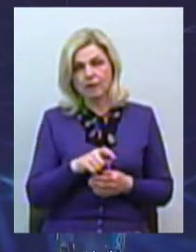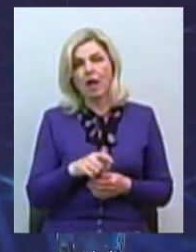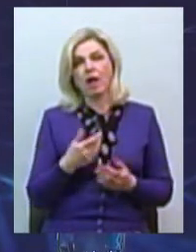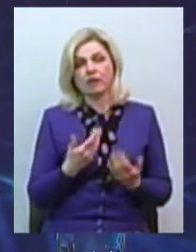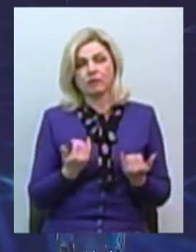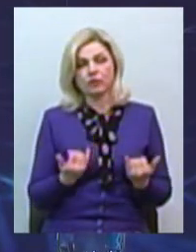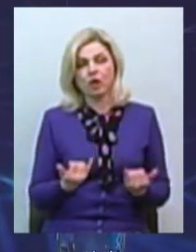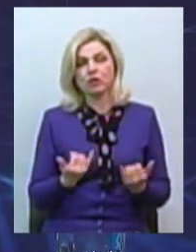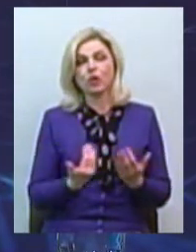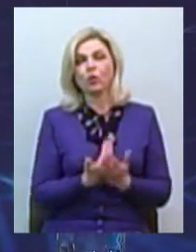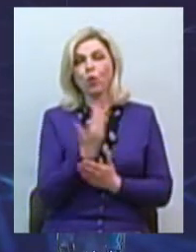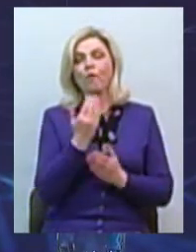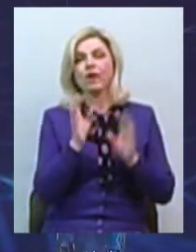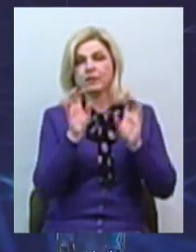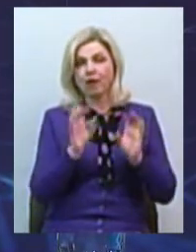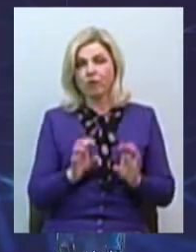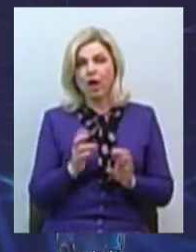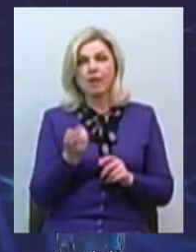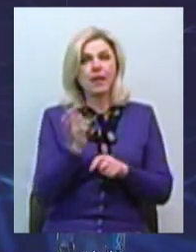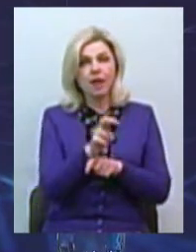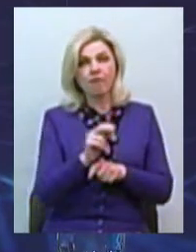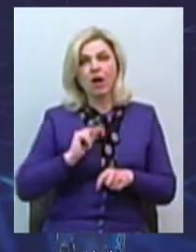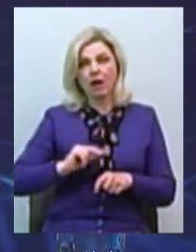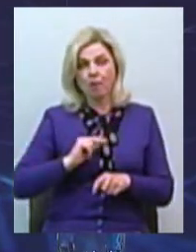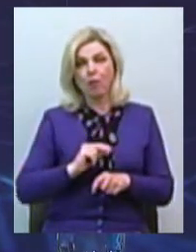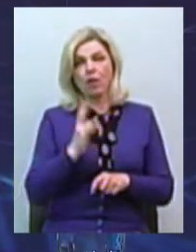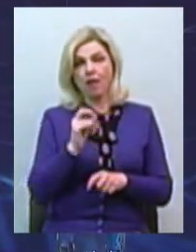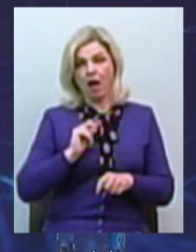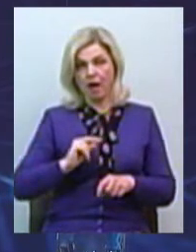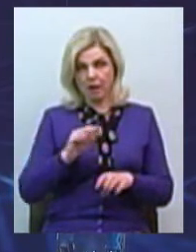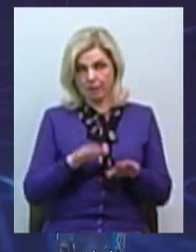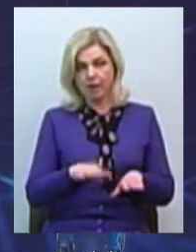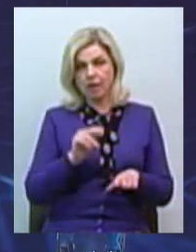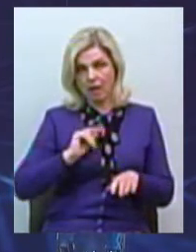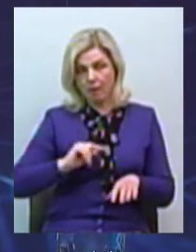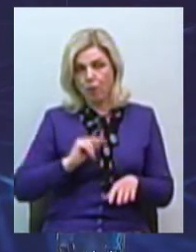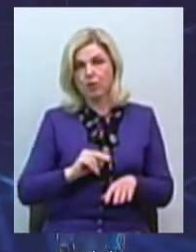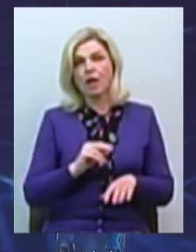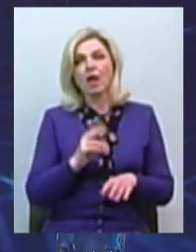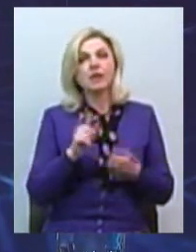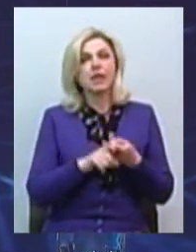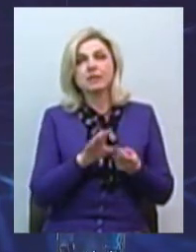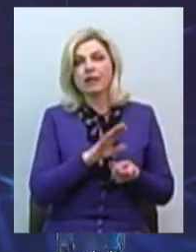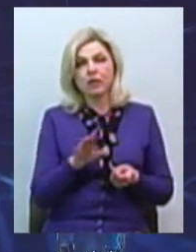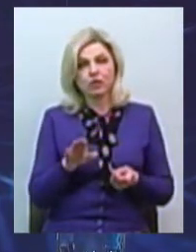наразі нововведенням є і те, що неявка працівників на роботу у період карантину, встановлення якого не залежить від